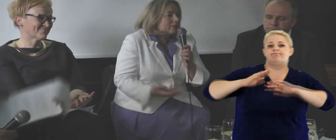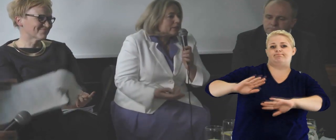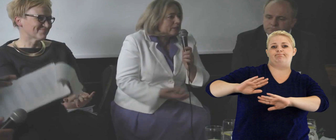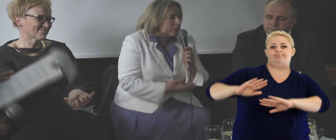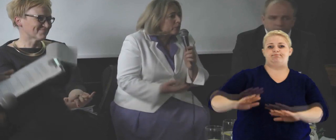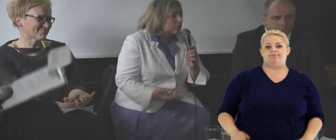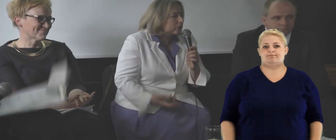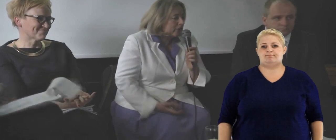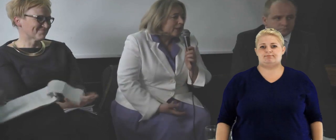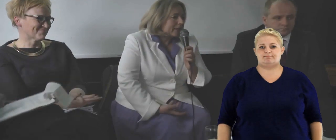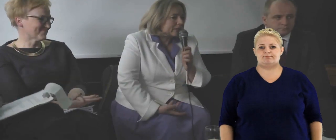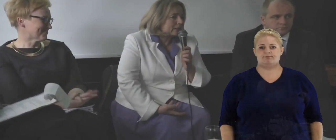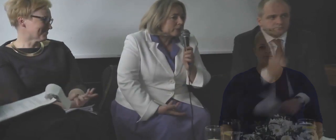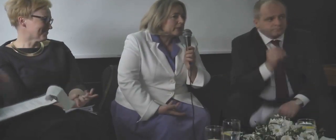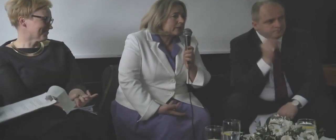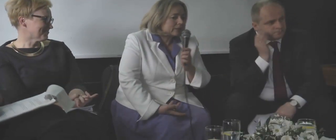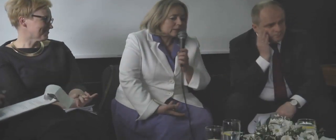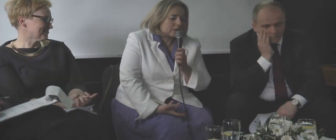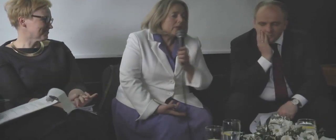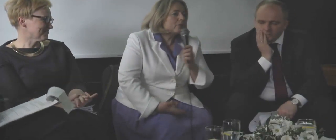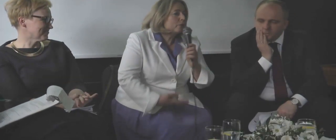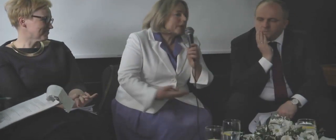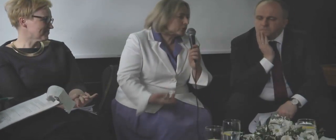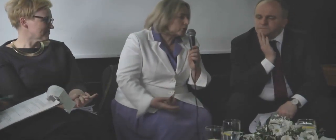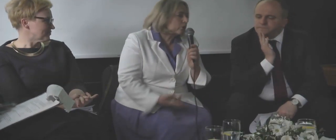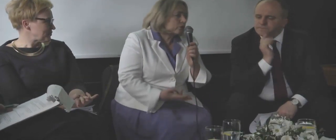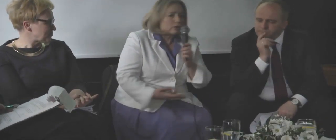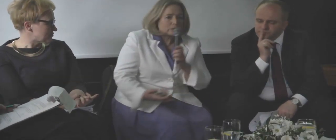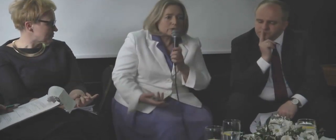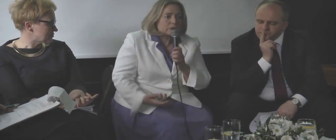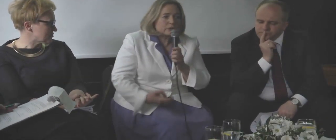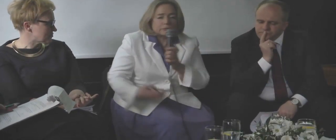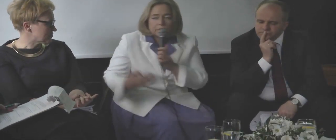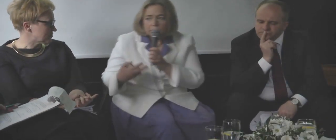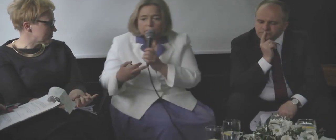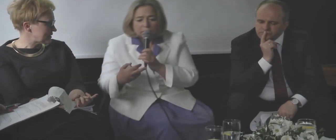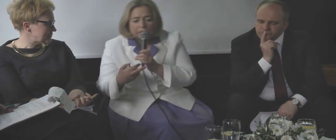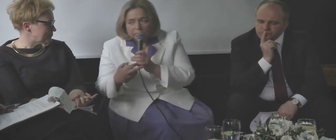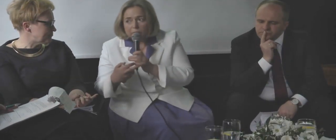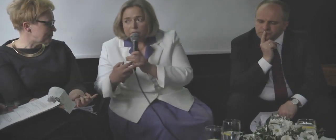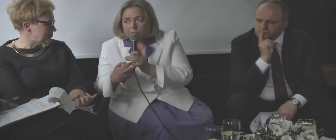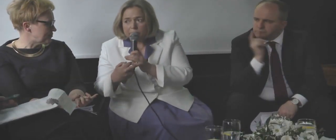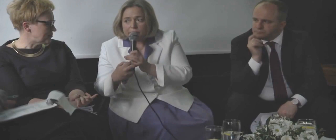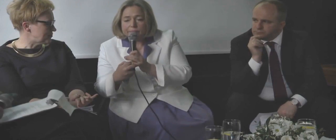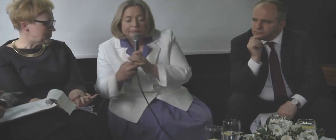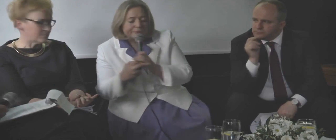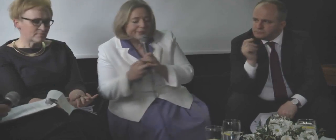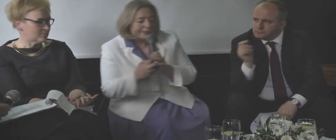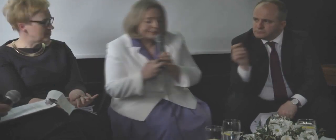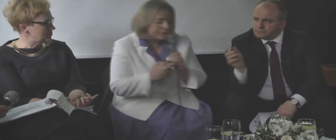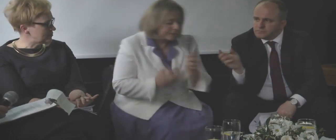podjąć jakiejś złej decyzji w oparciu o to, o co nie chcemy.